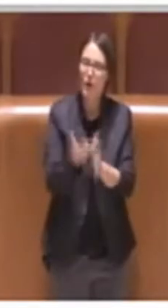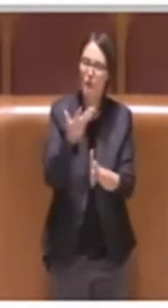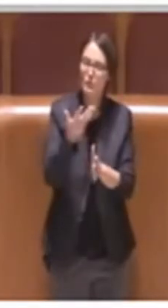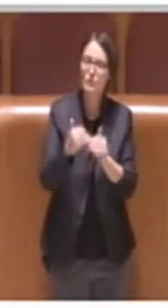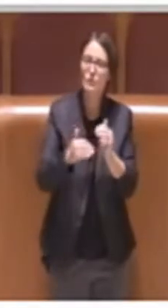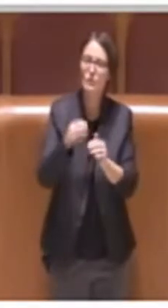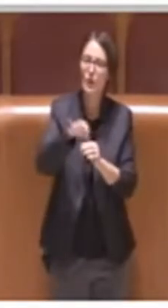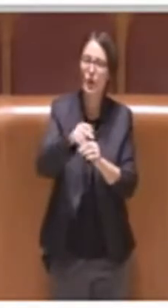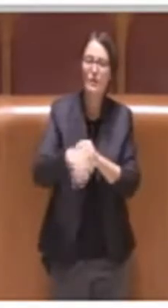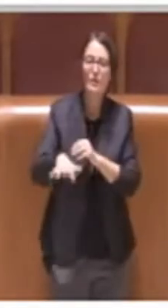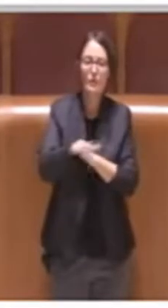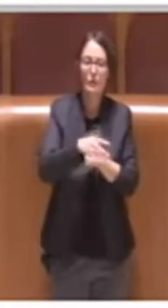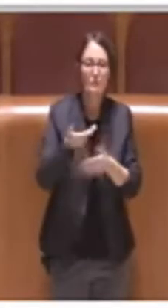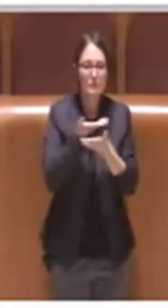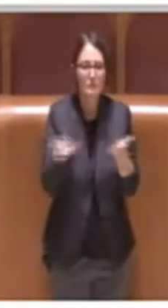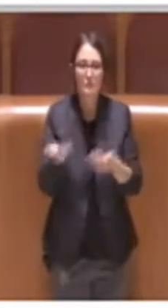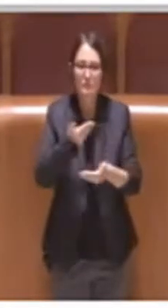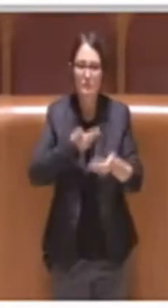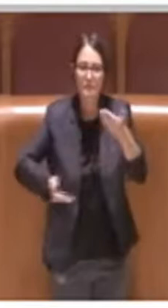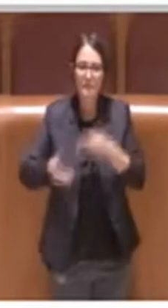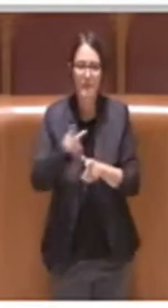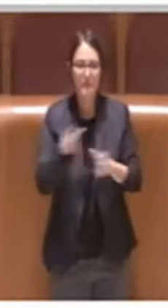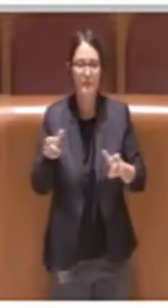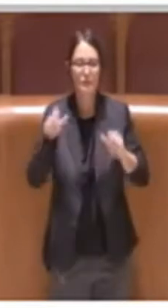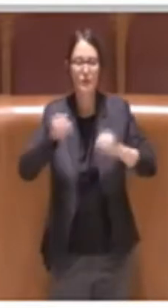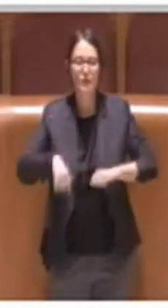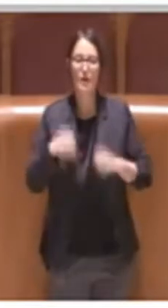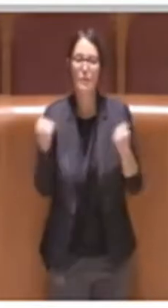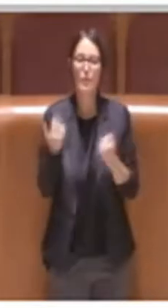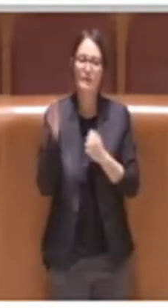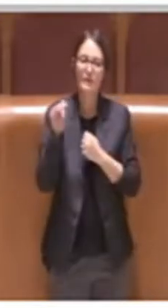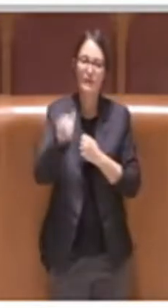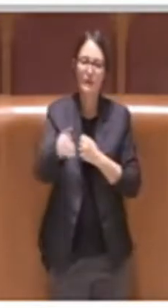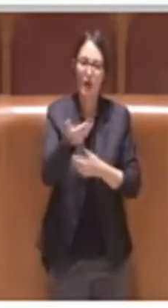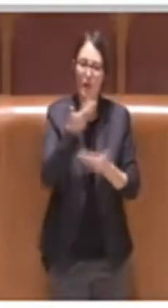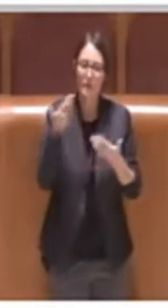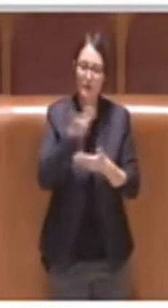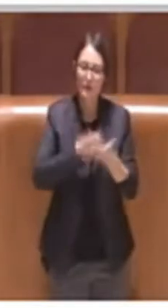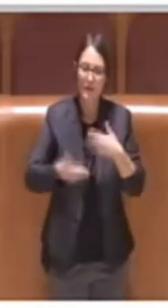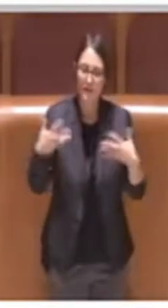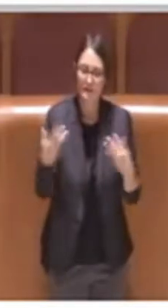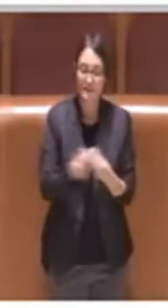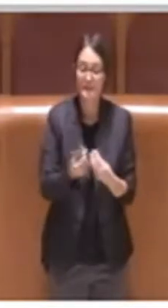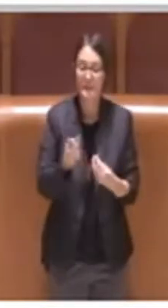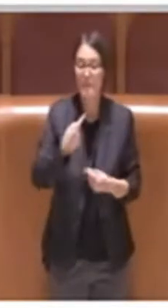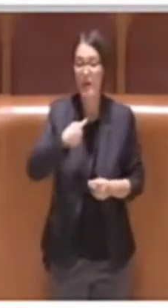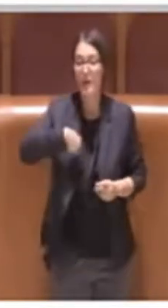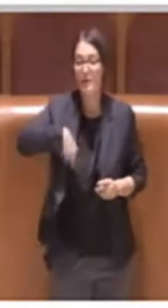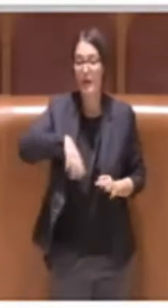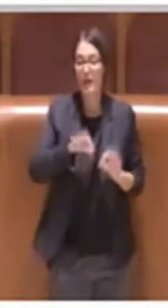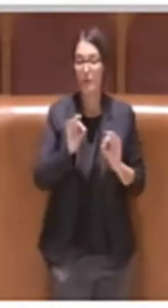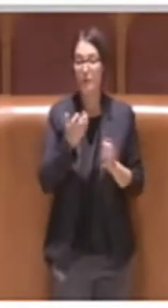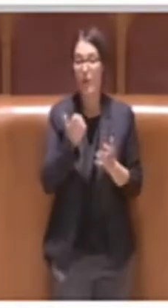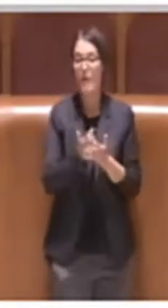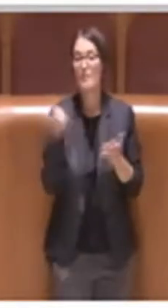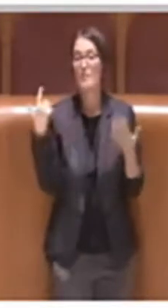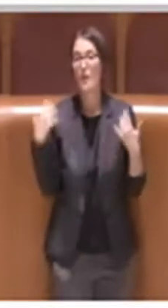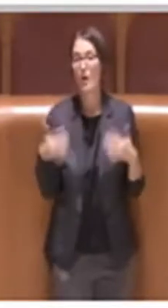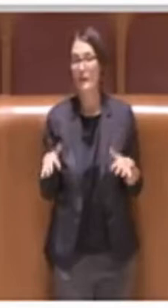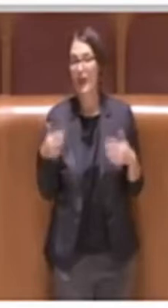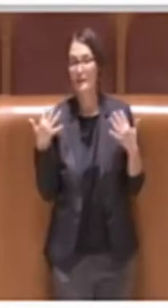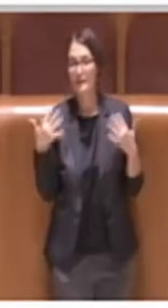alcune delle loro attività quotidiane? Per me e per noi è una cosa importantissima che servirà anche